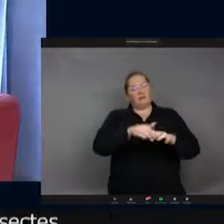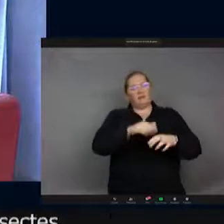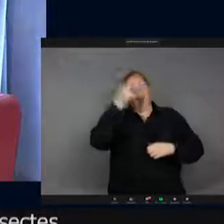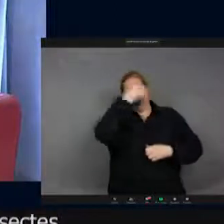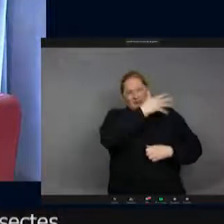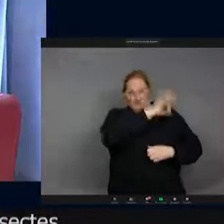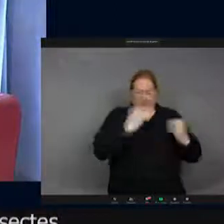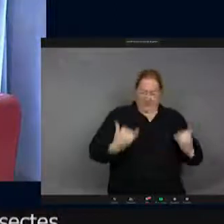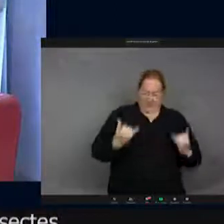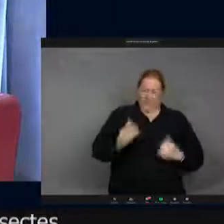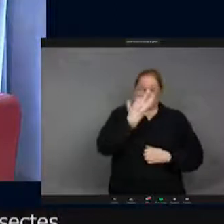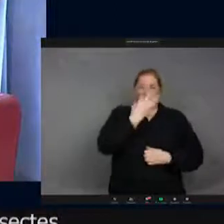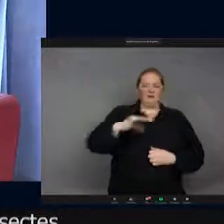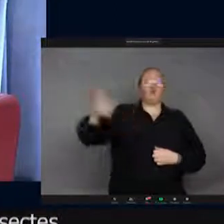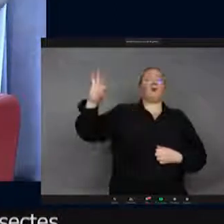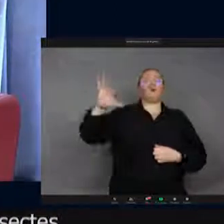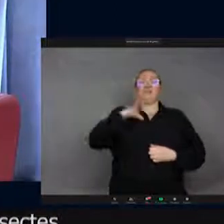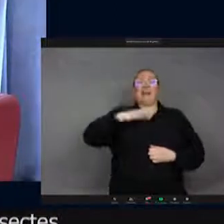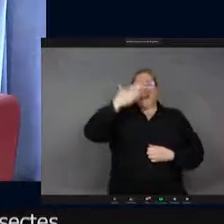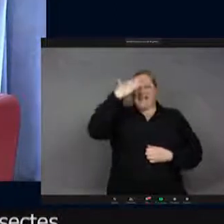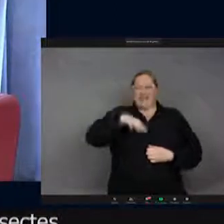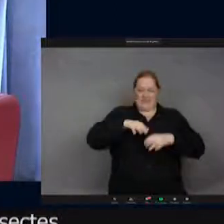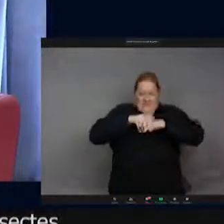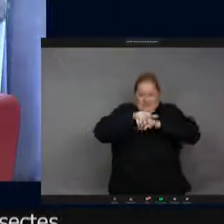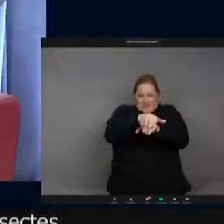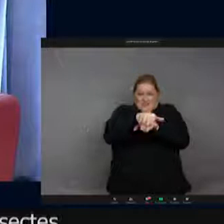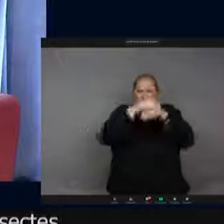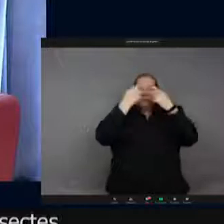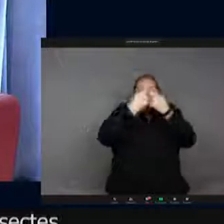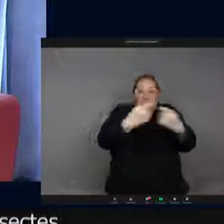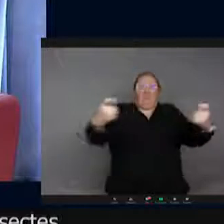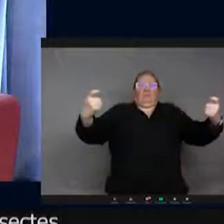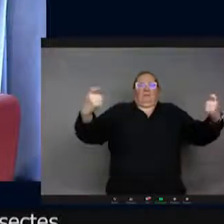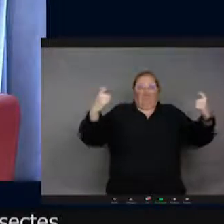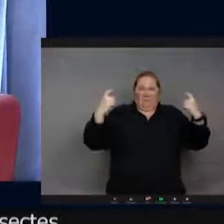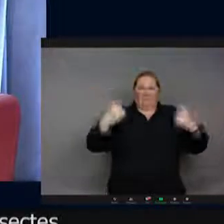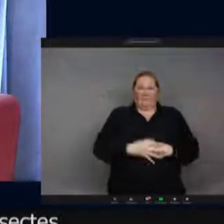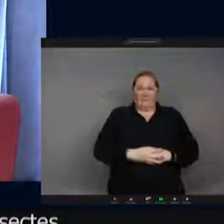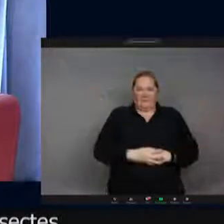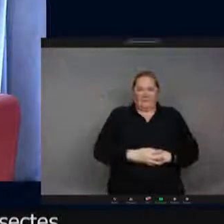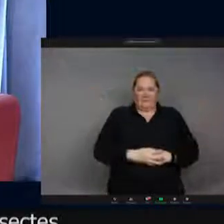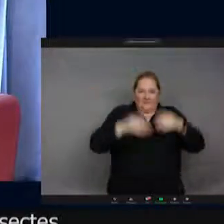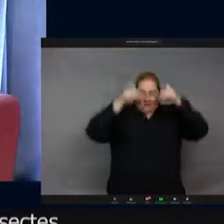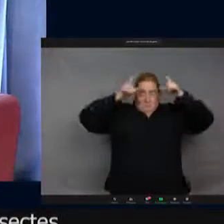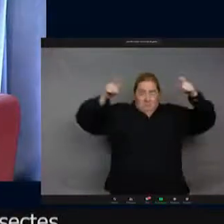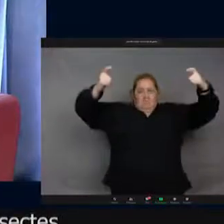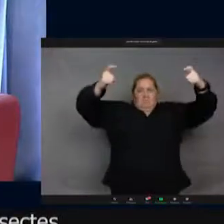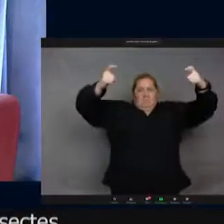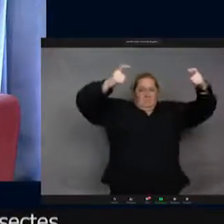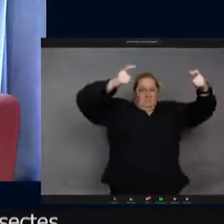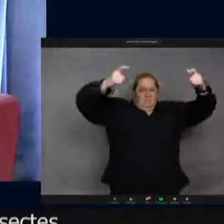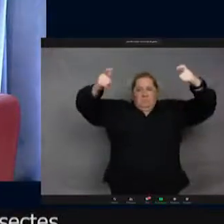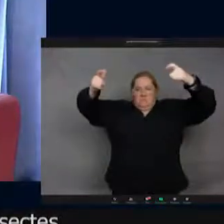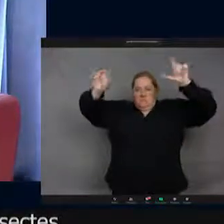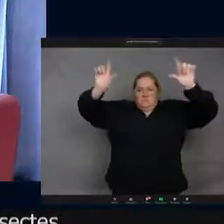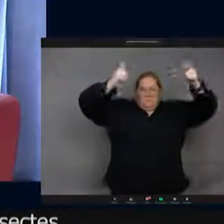le lucan cerf-volant, ce scarabée, là, ce'est pas un scarabée, c'est un fait reponder par les entomologistes, lucanidé avec ses grandes mandibules. Vous voyez, le